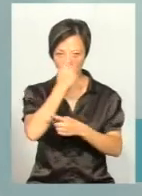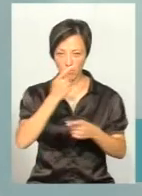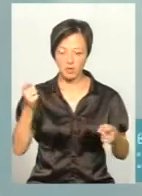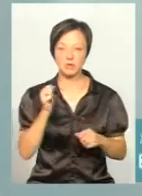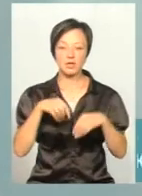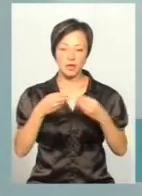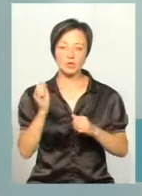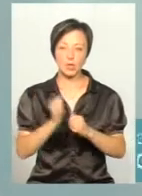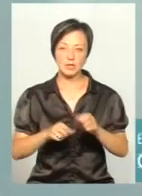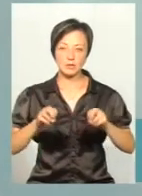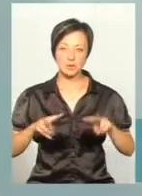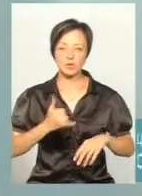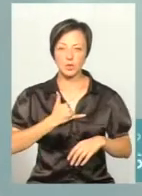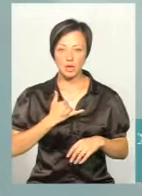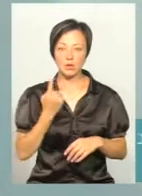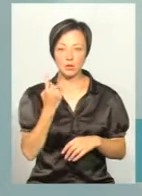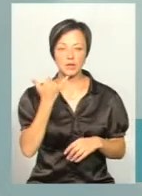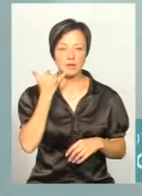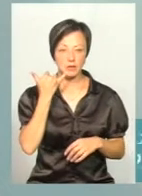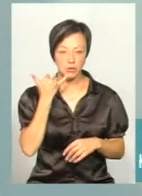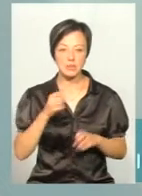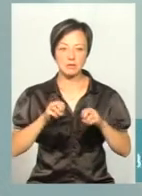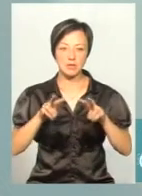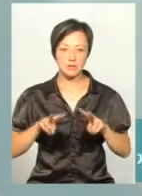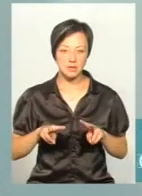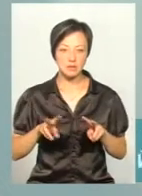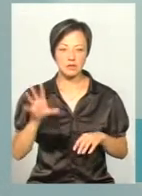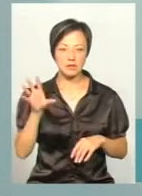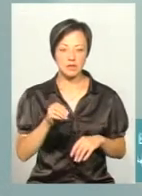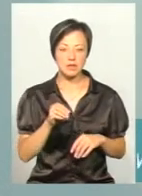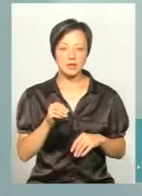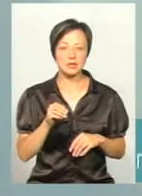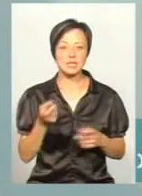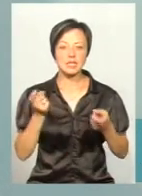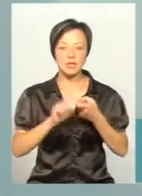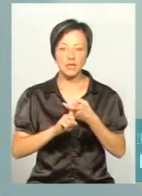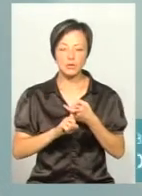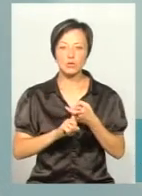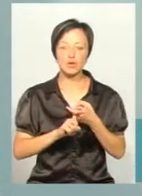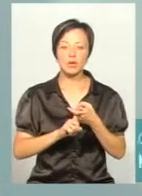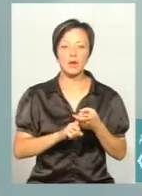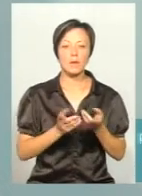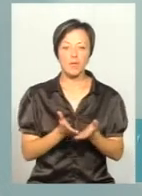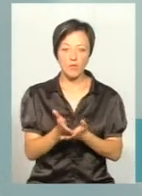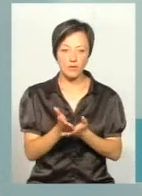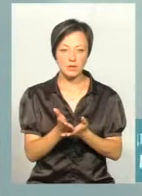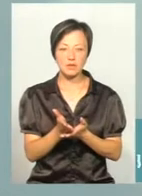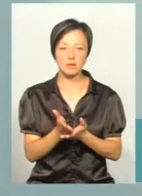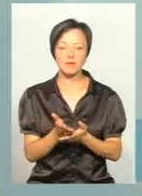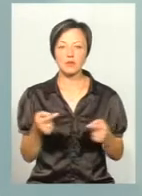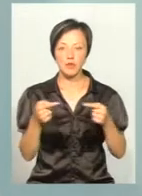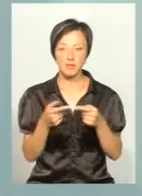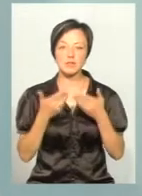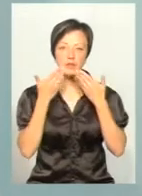дасть кожний фахівець, тому що у нас один телефон, спеціаліст, який з'єднує з тим спеціалістом профільним, відповідно до